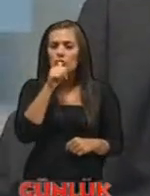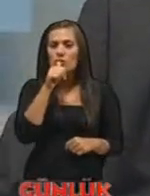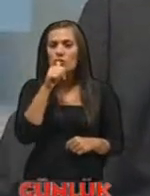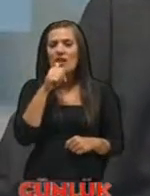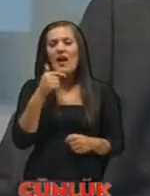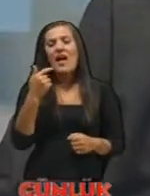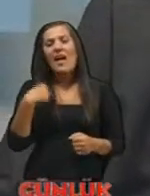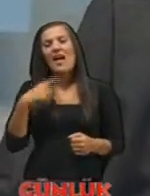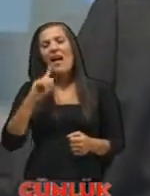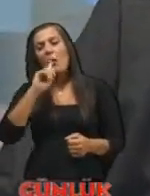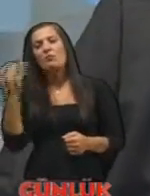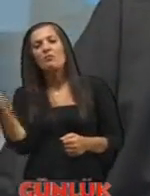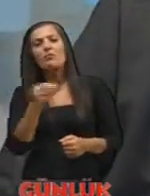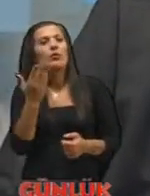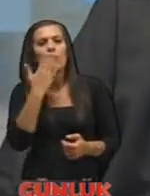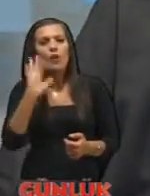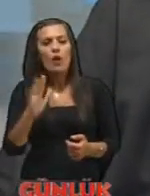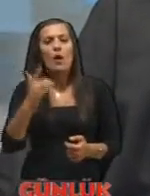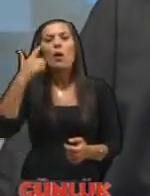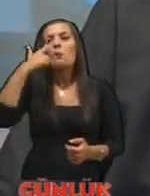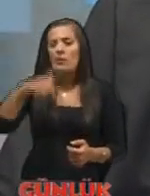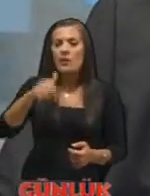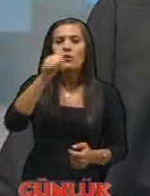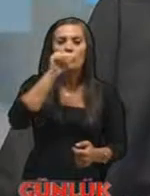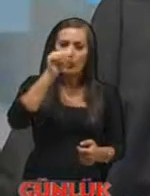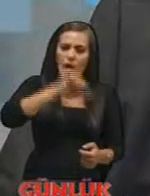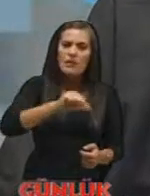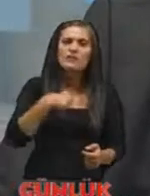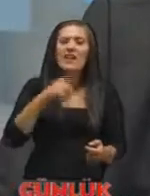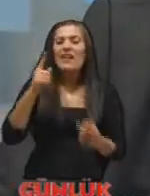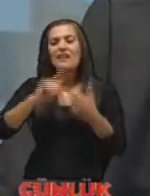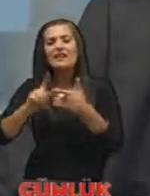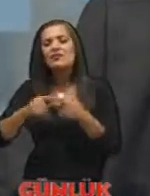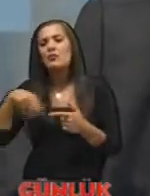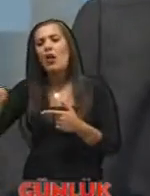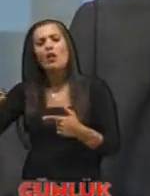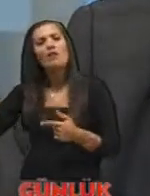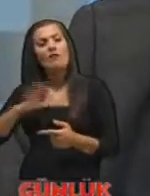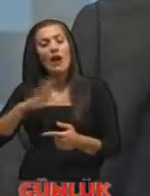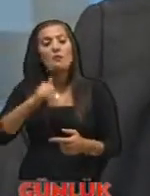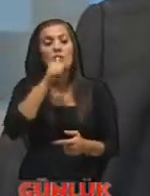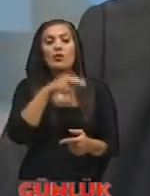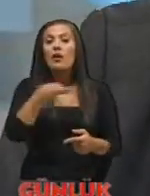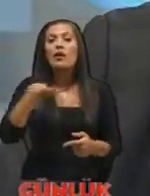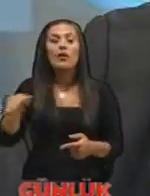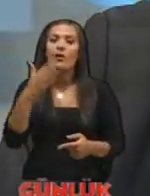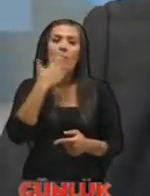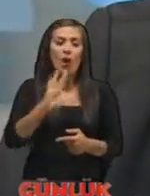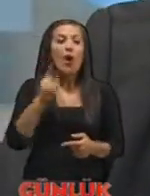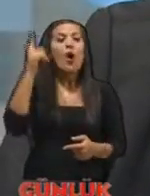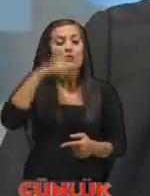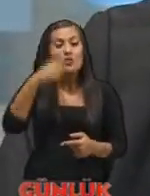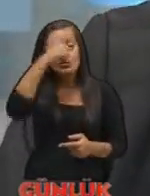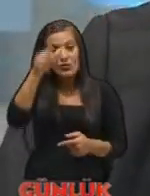alternatifi olmayan bir materyal petrolün doğalgazın alternatifi var ama suyun alternatifi yok işte alternatifsiz bu maddeyi Türkiye